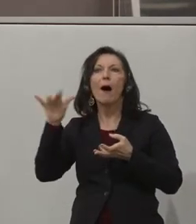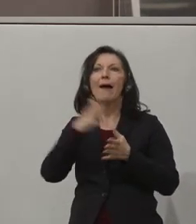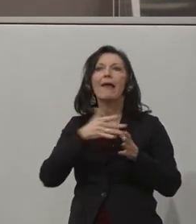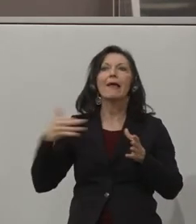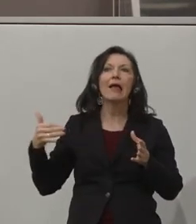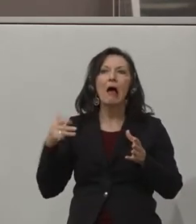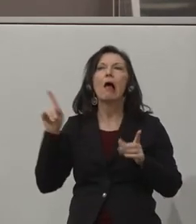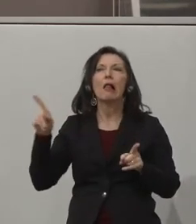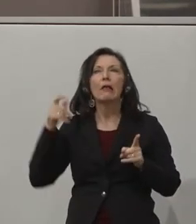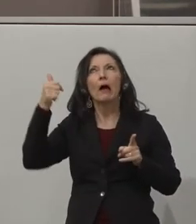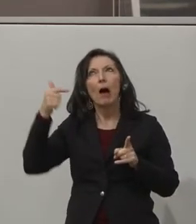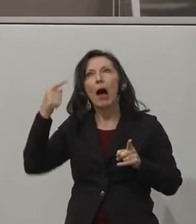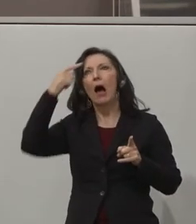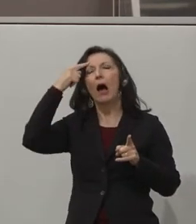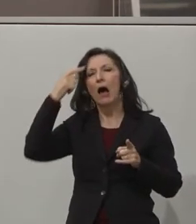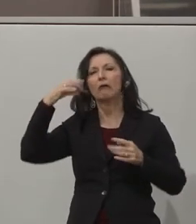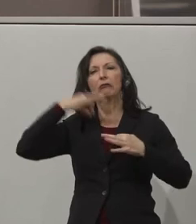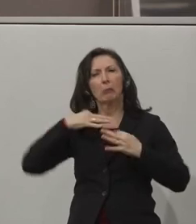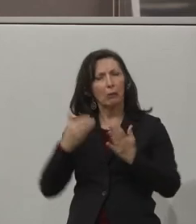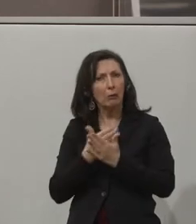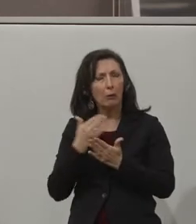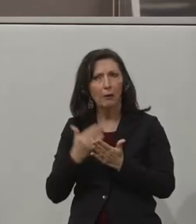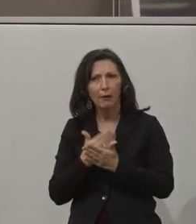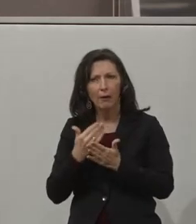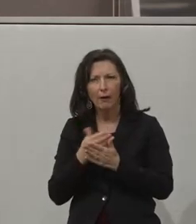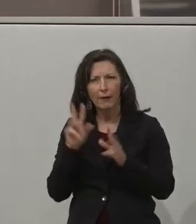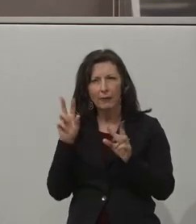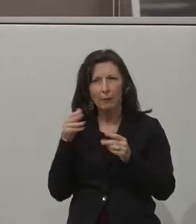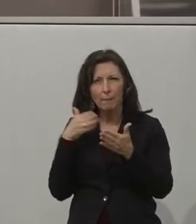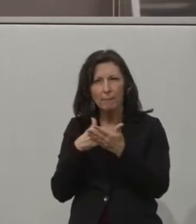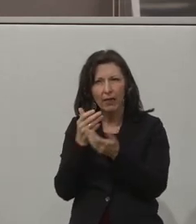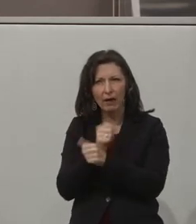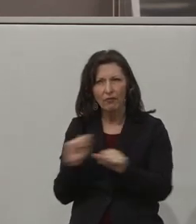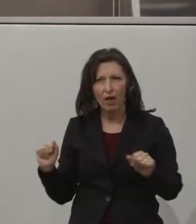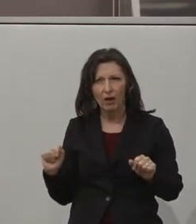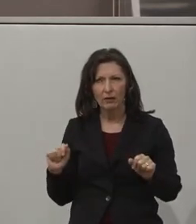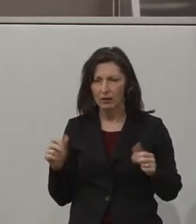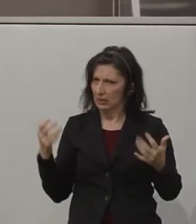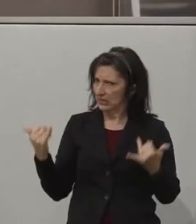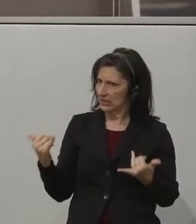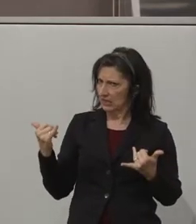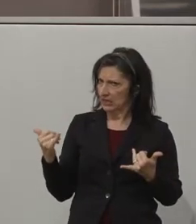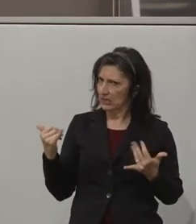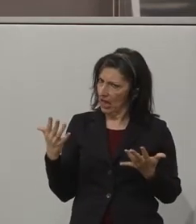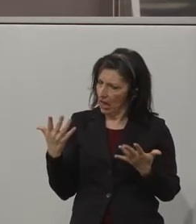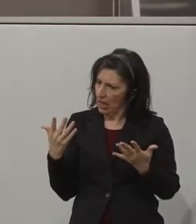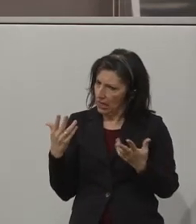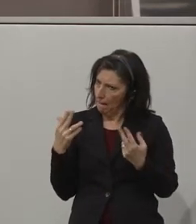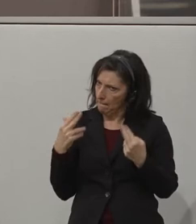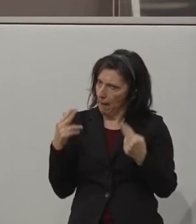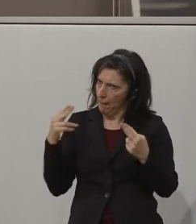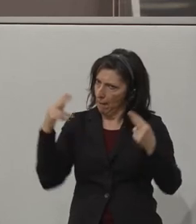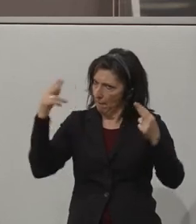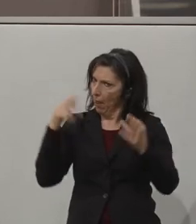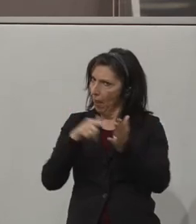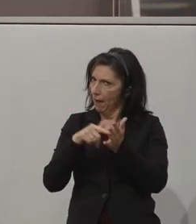sehr spannend ist, dass man diese Barrierefreiheit, die wir jetzt ein bisschen stärker gewonnen haben durch